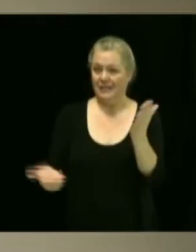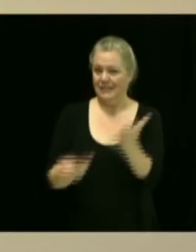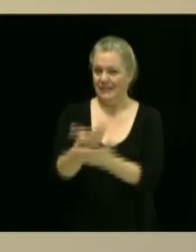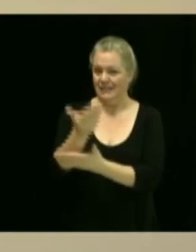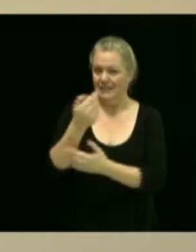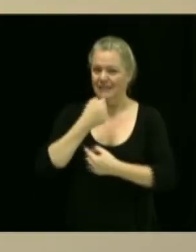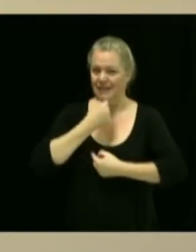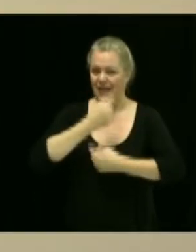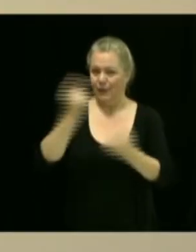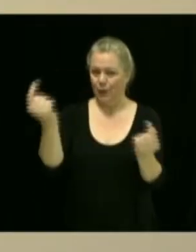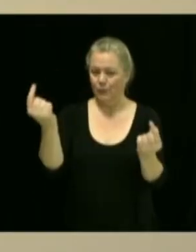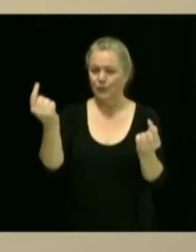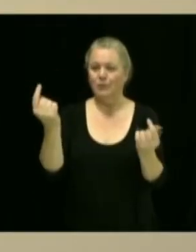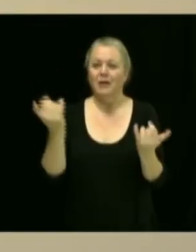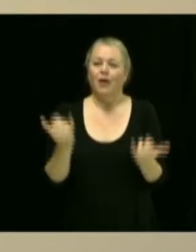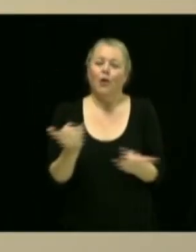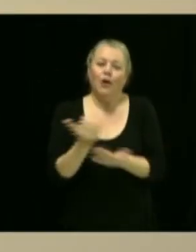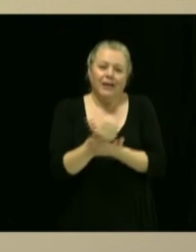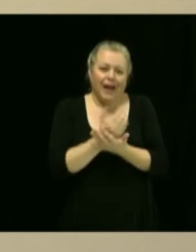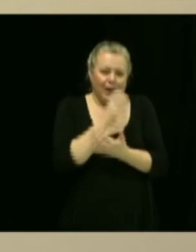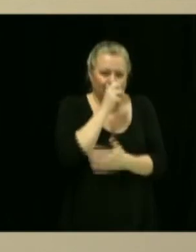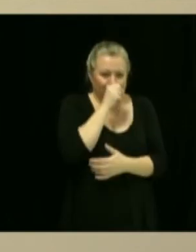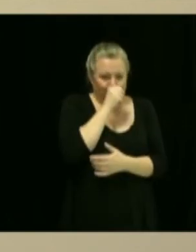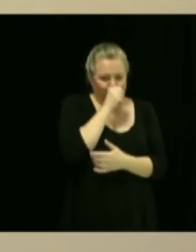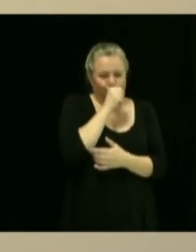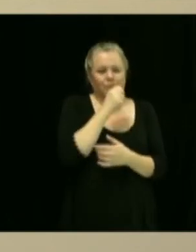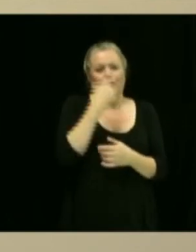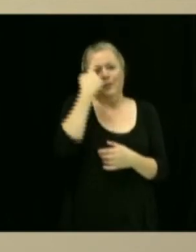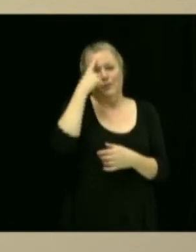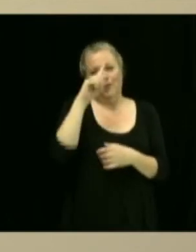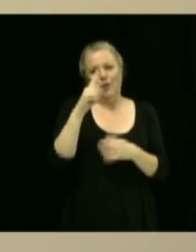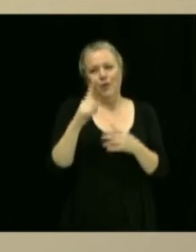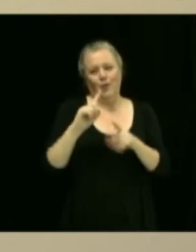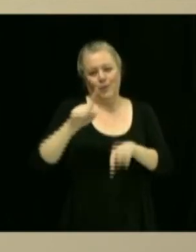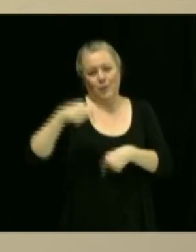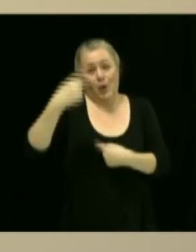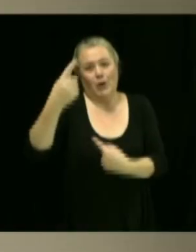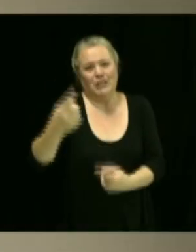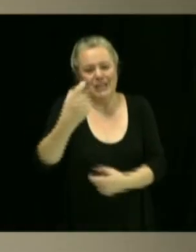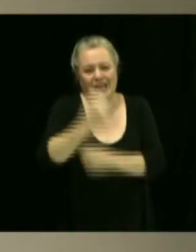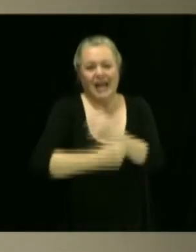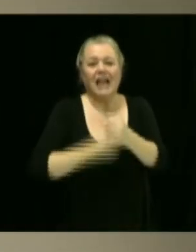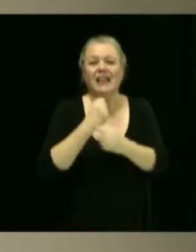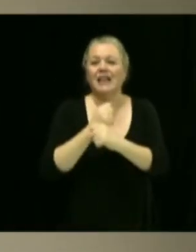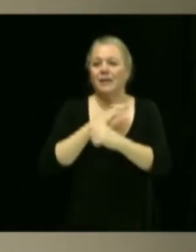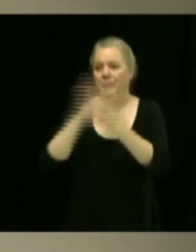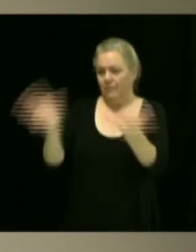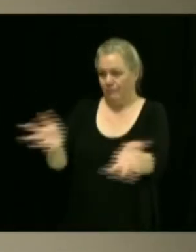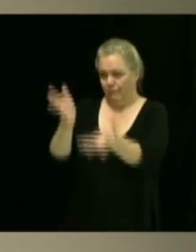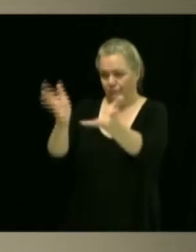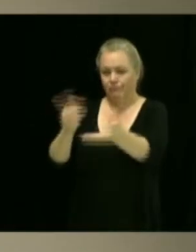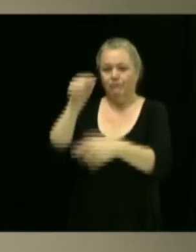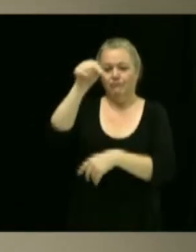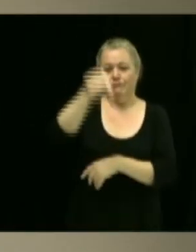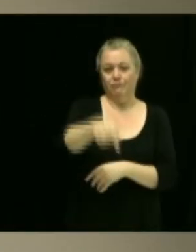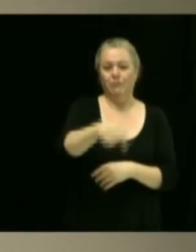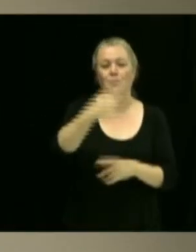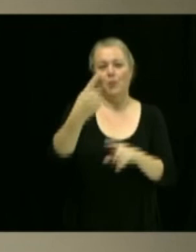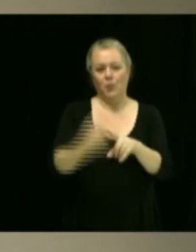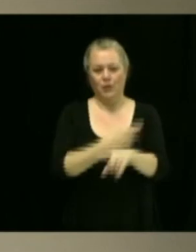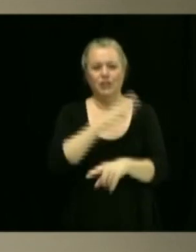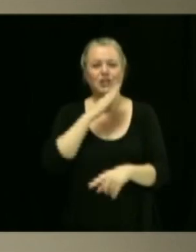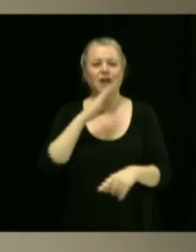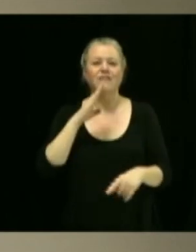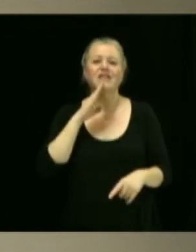Donc, je vous encourage à... Bien, vous êtes déjà assidus à venir au conseil, là, mais au mois de janvier, fort probablement que vous aurez droit à des